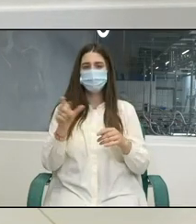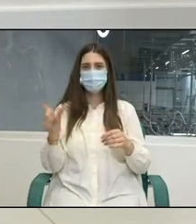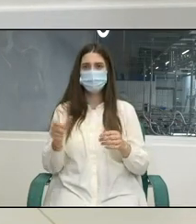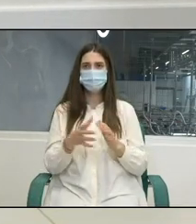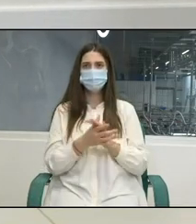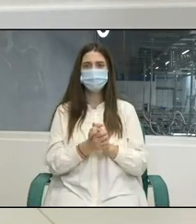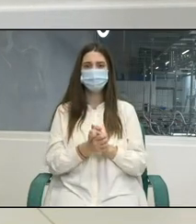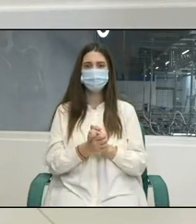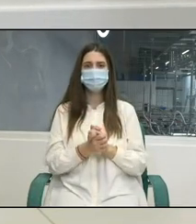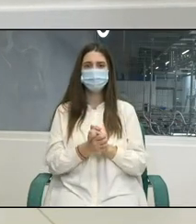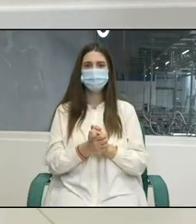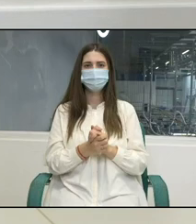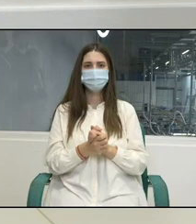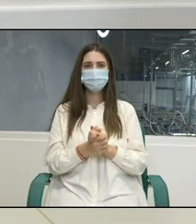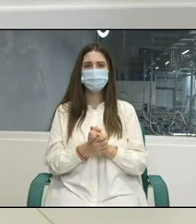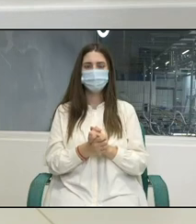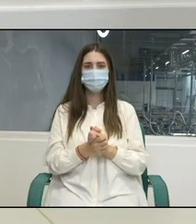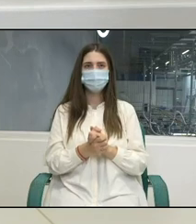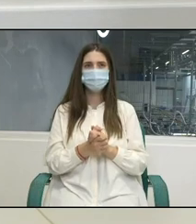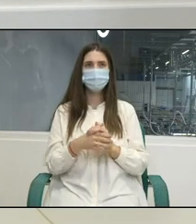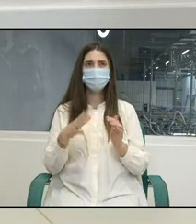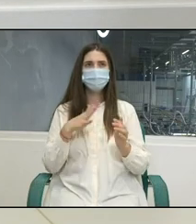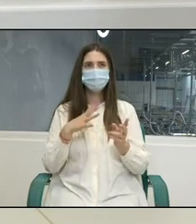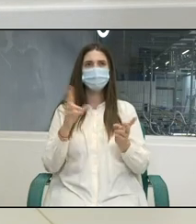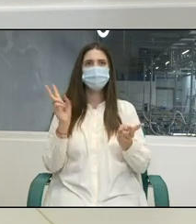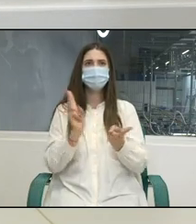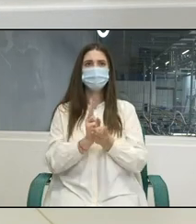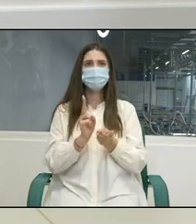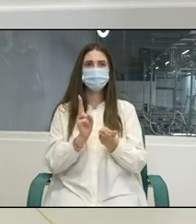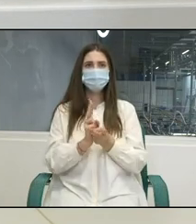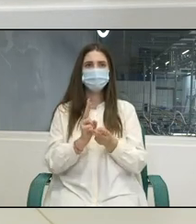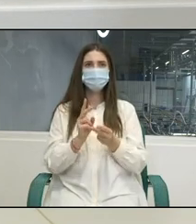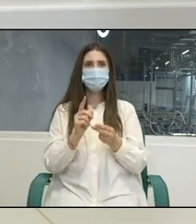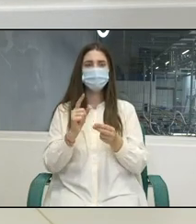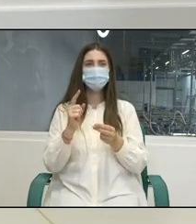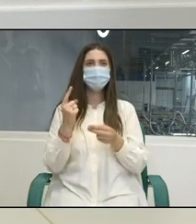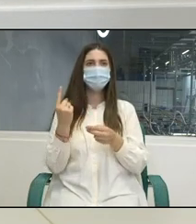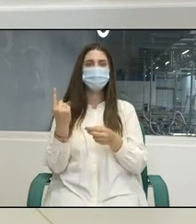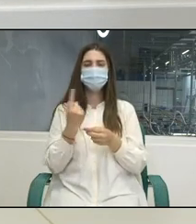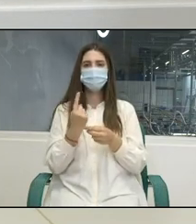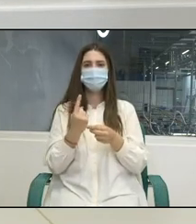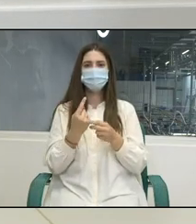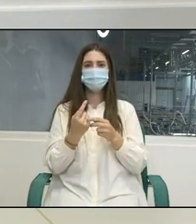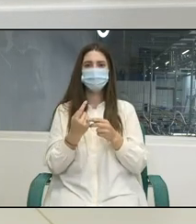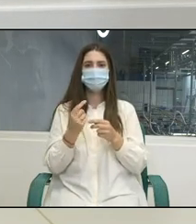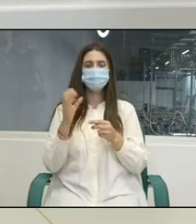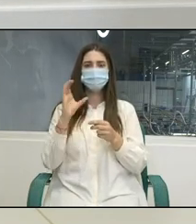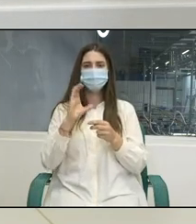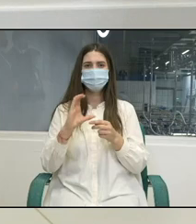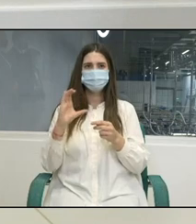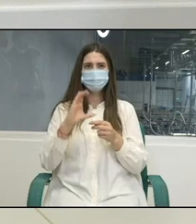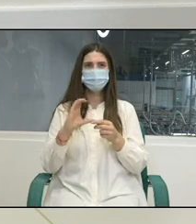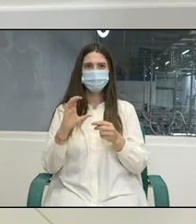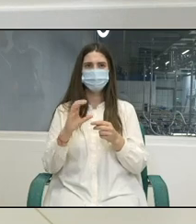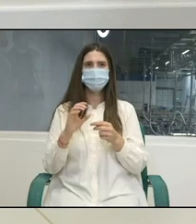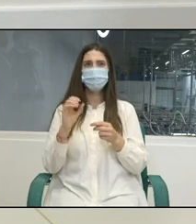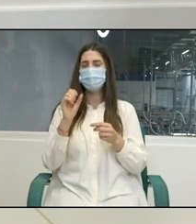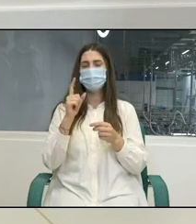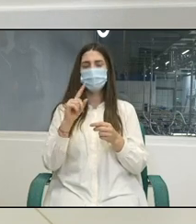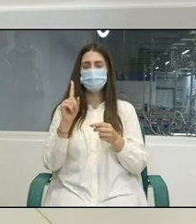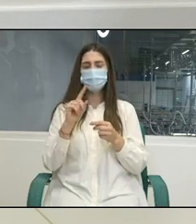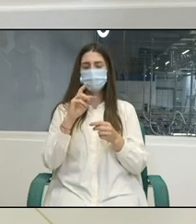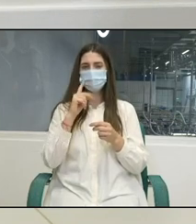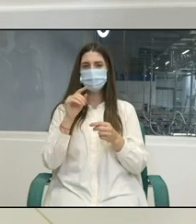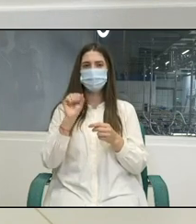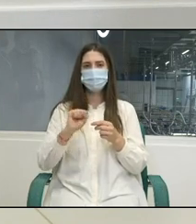de muncă. Au fost niște întâlniri foarte bune atunci la început de septembrie, de august, dar este